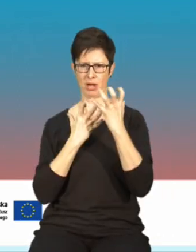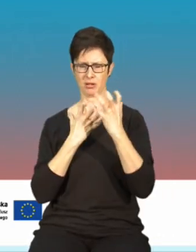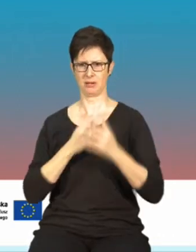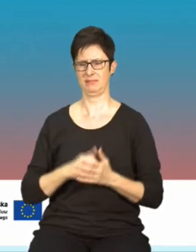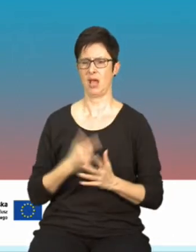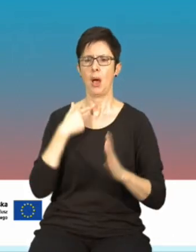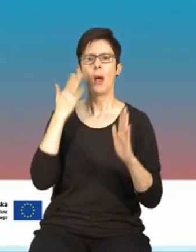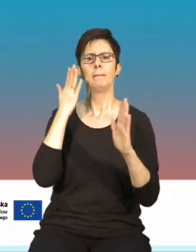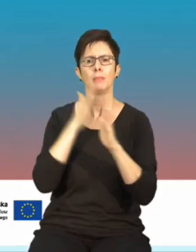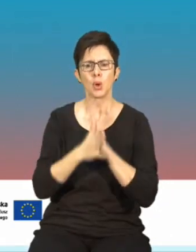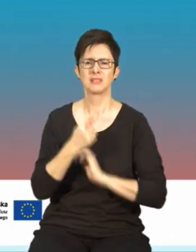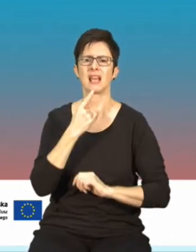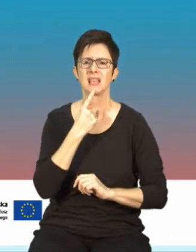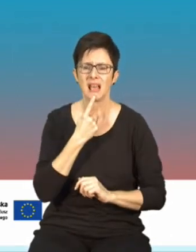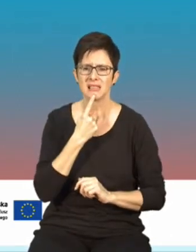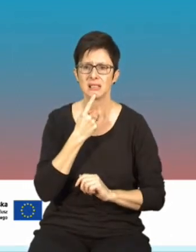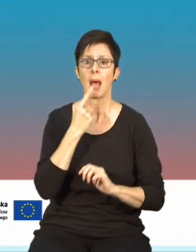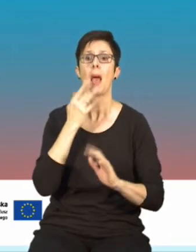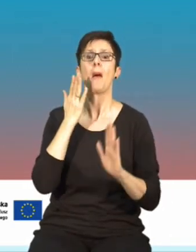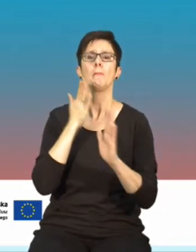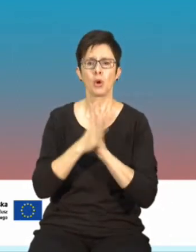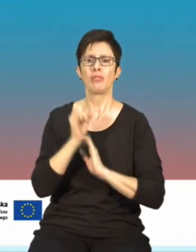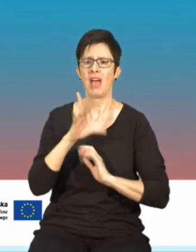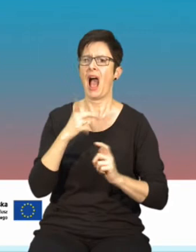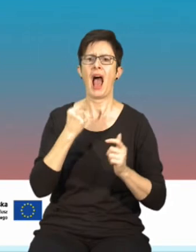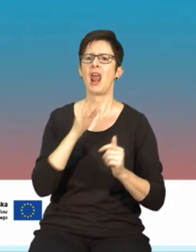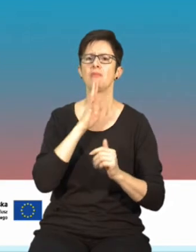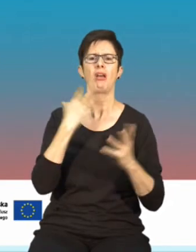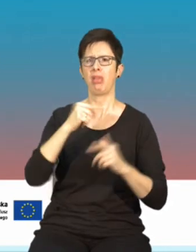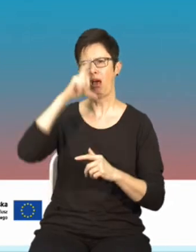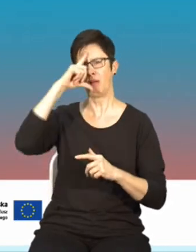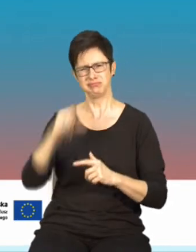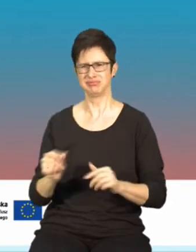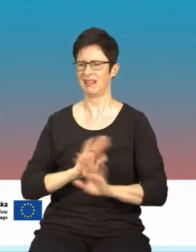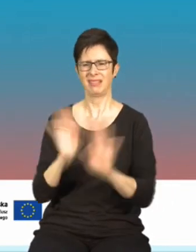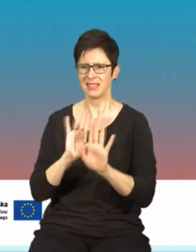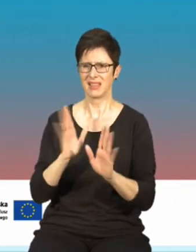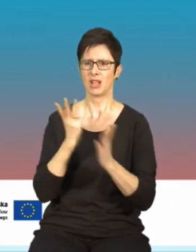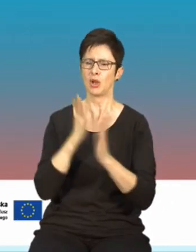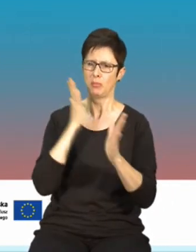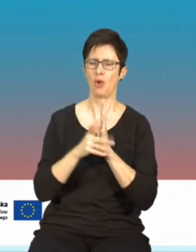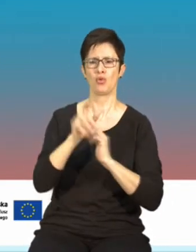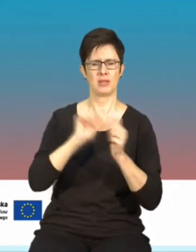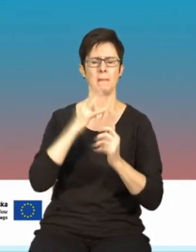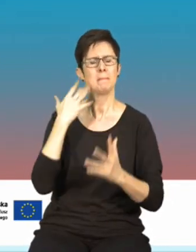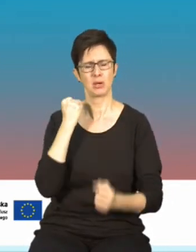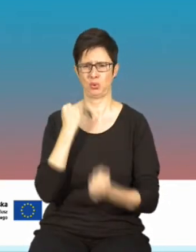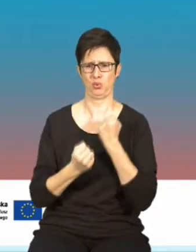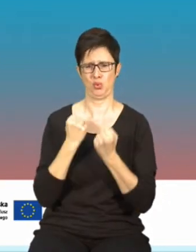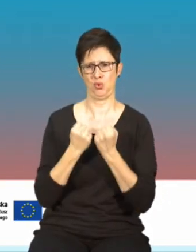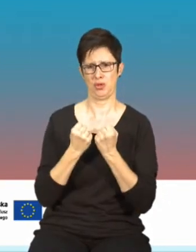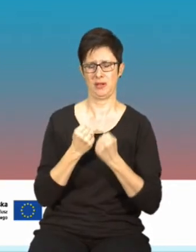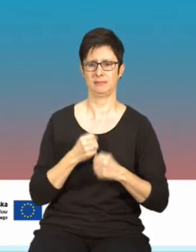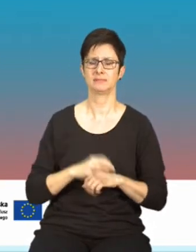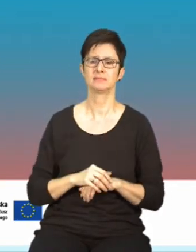Prosty język, o którym mówiłam. Prosty tak, ale nie infantylny. To jest duże wyzwanie, z którym się mierzymy. To jest też